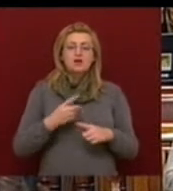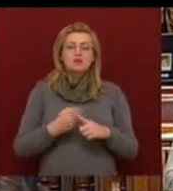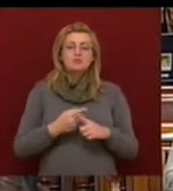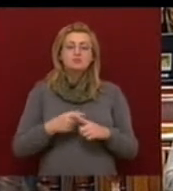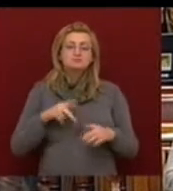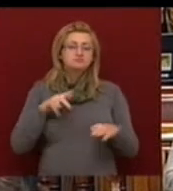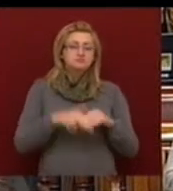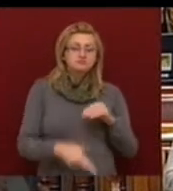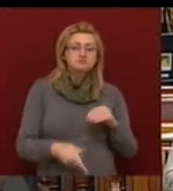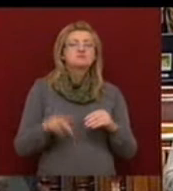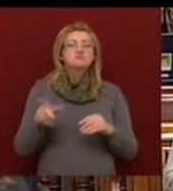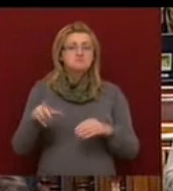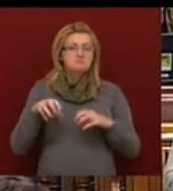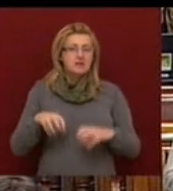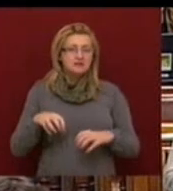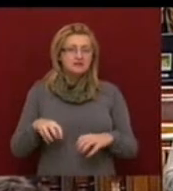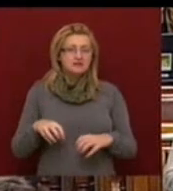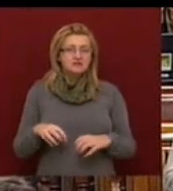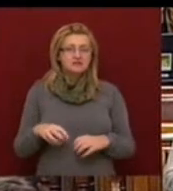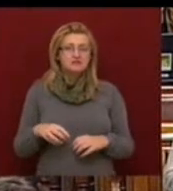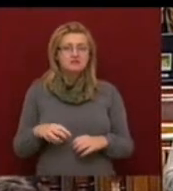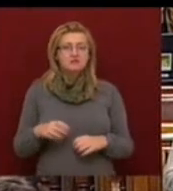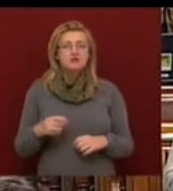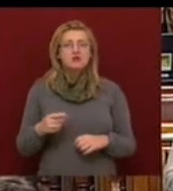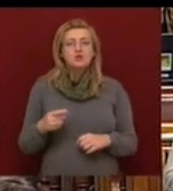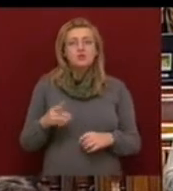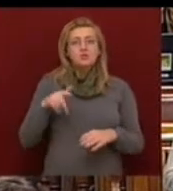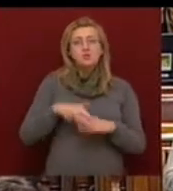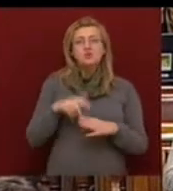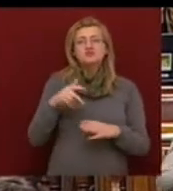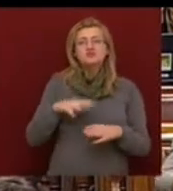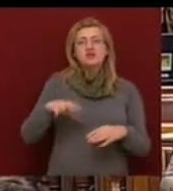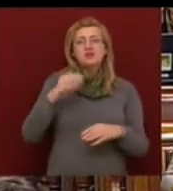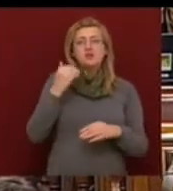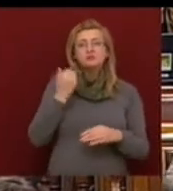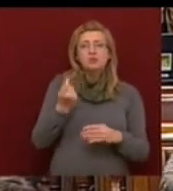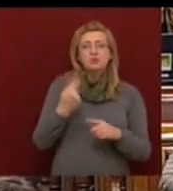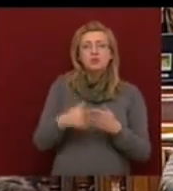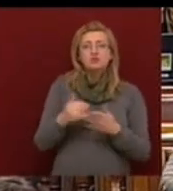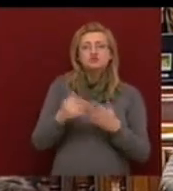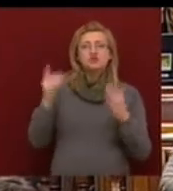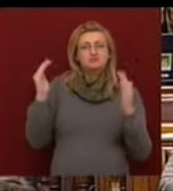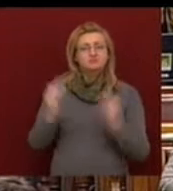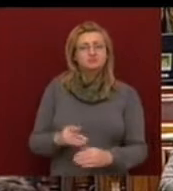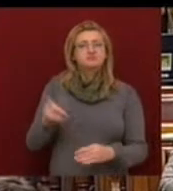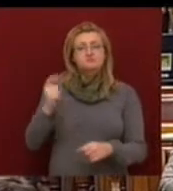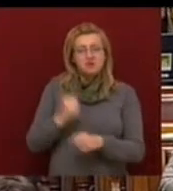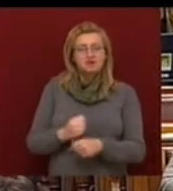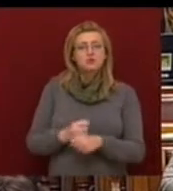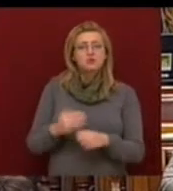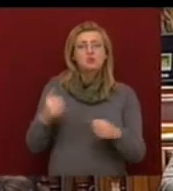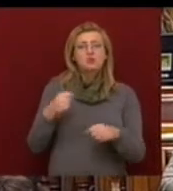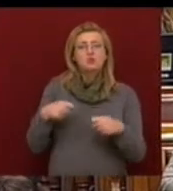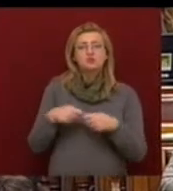követelték, megtették. A közféra bérköltségének csökkentését követelték, önök megtették. A közösségi közlekedés